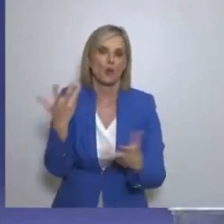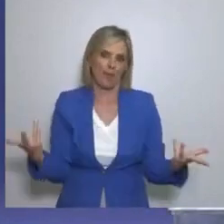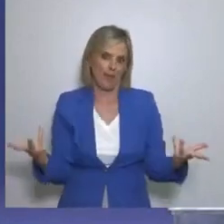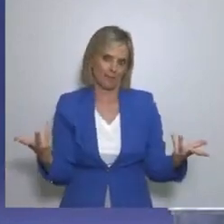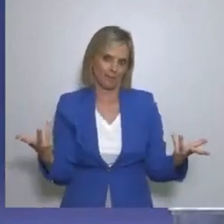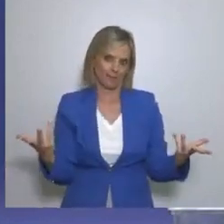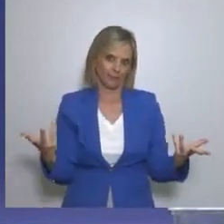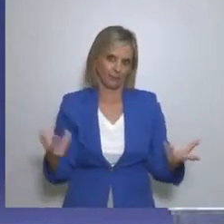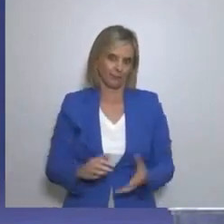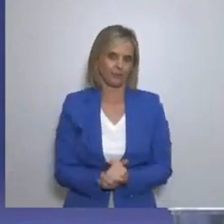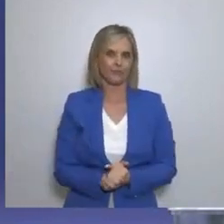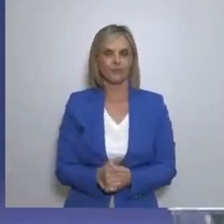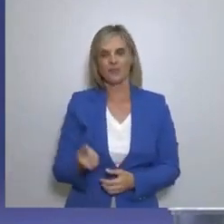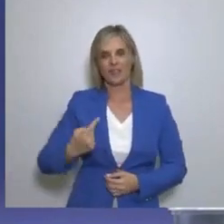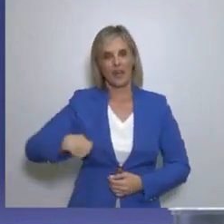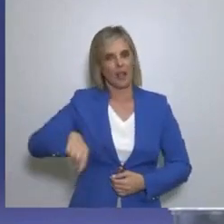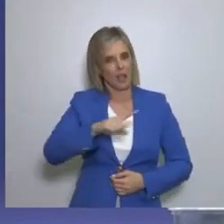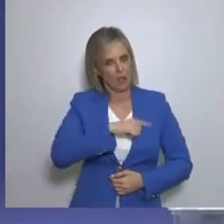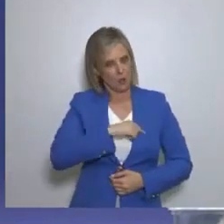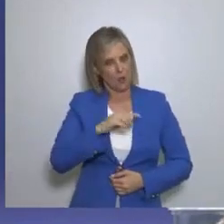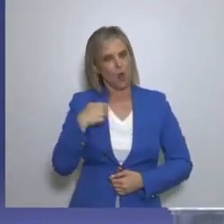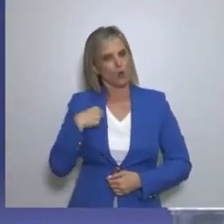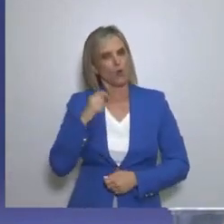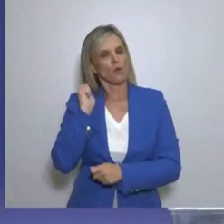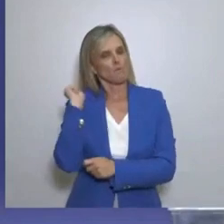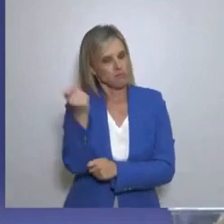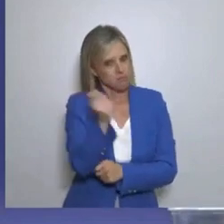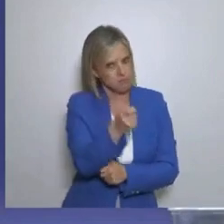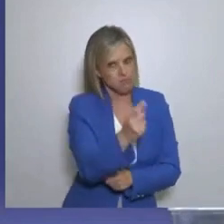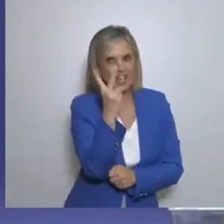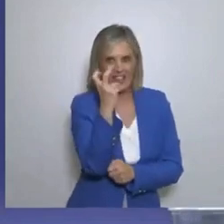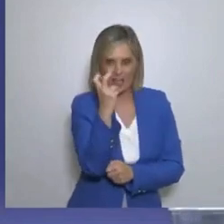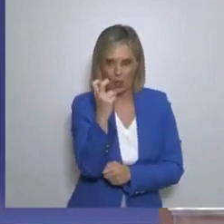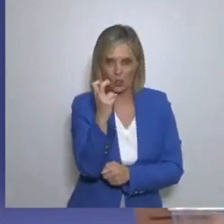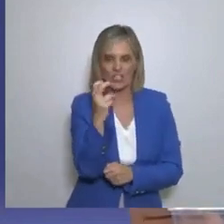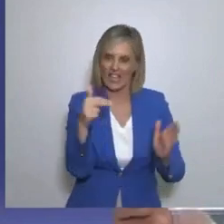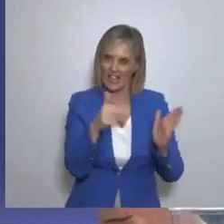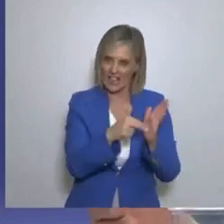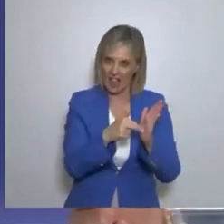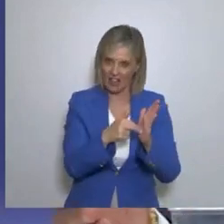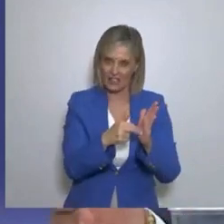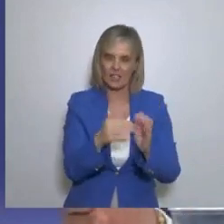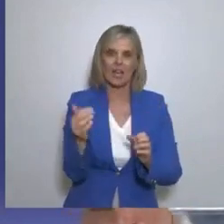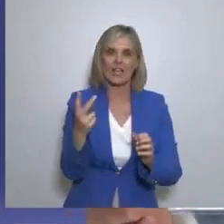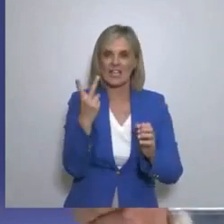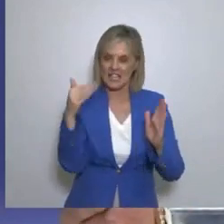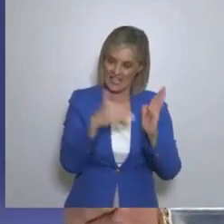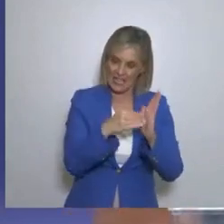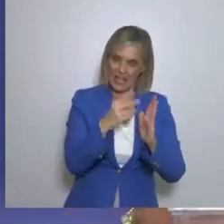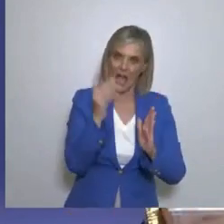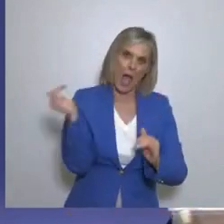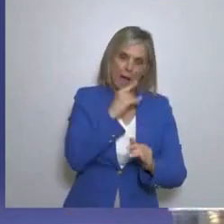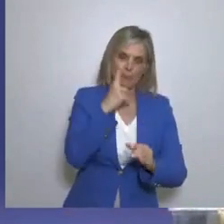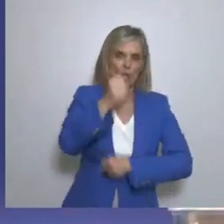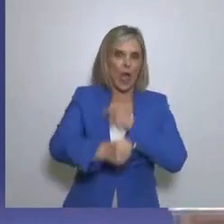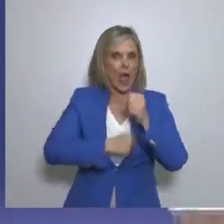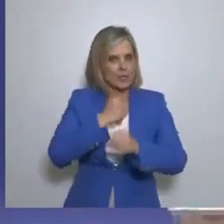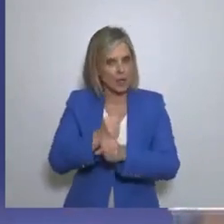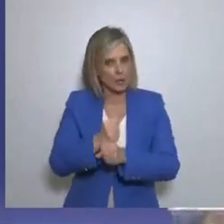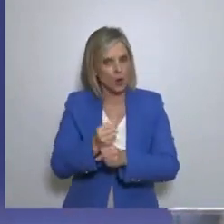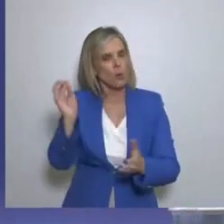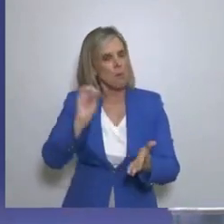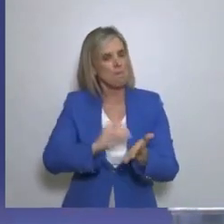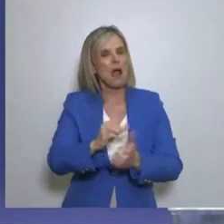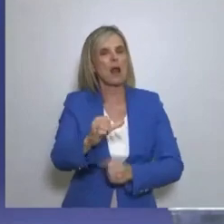στον πολίτη Δελμεύουμε ότι θα τα ξαναπάρω πίσω Ήδη σεξι μήνες Μπορεί και σε ένα χρόνο Άρα το κράτος δεν έχασε τίποτα Όσα να δώσει στον